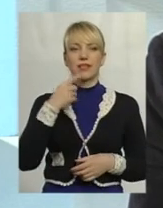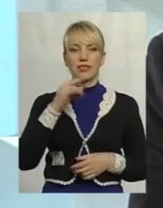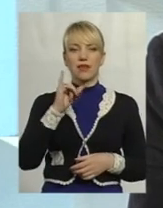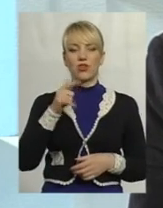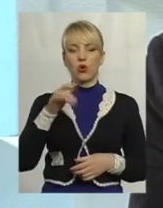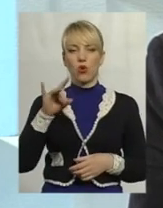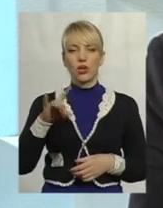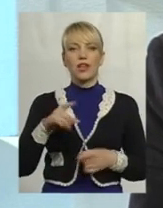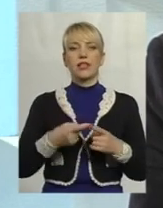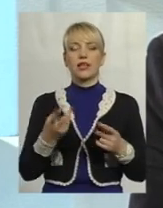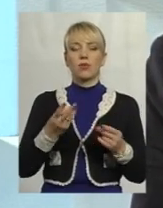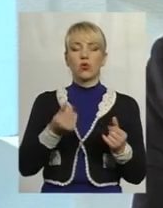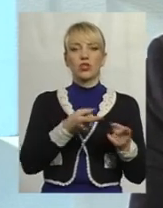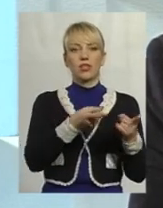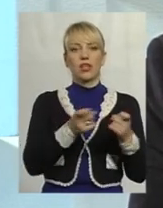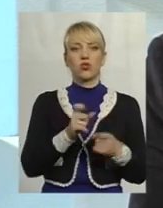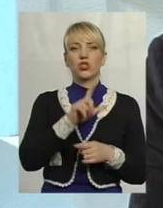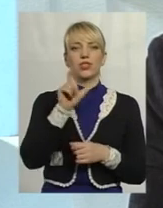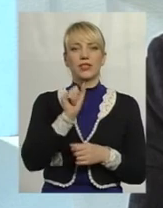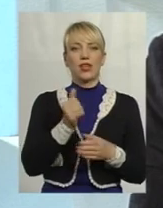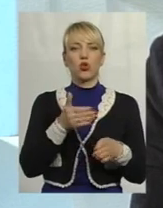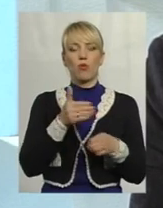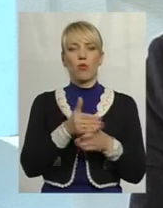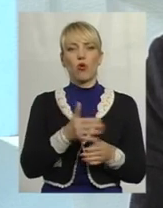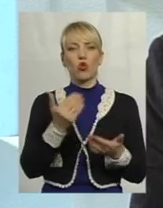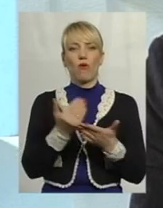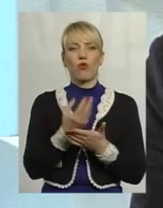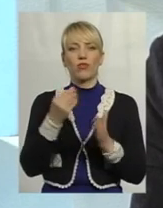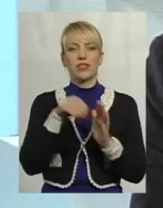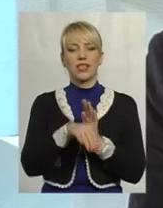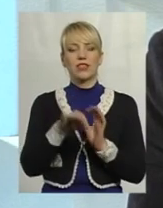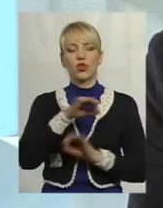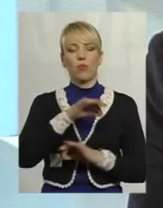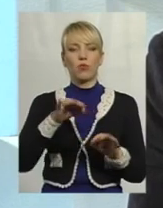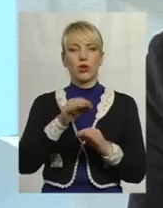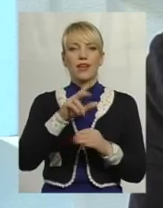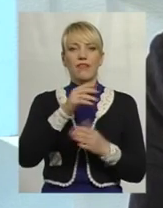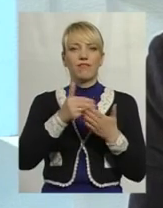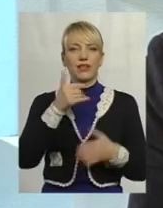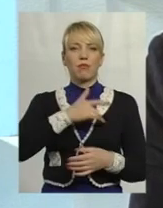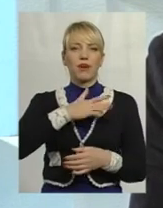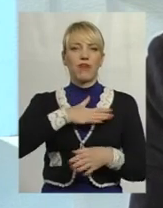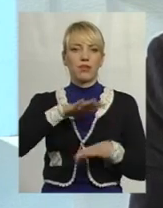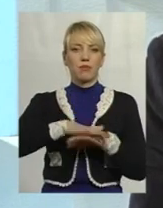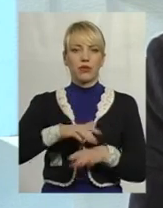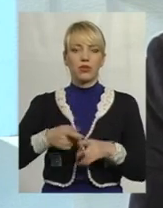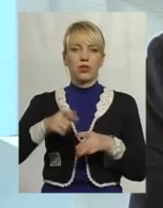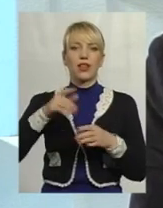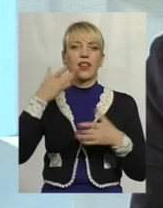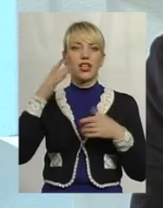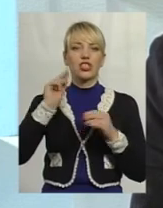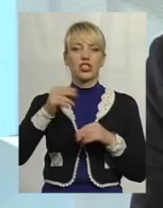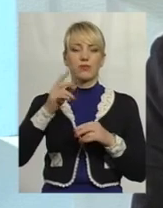залучити кошти за допомогою нового інноваційного проєкту від «Приватбанку» легше, ніж за класичною схемою